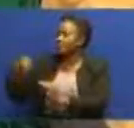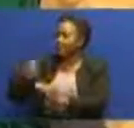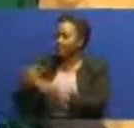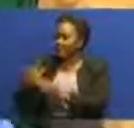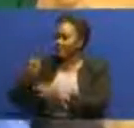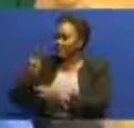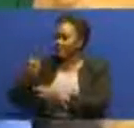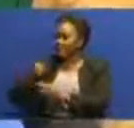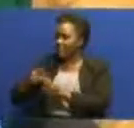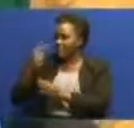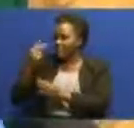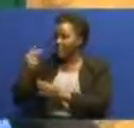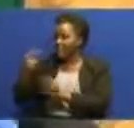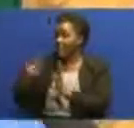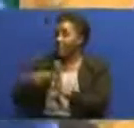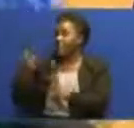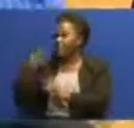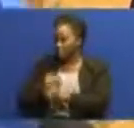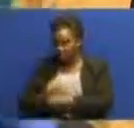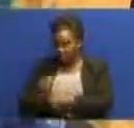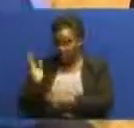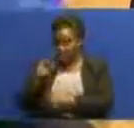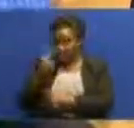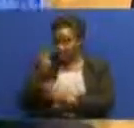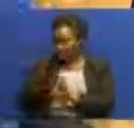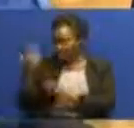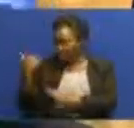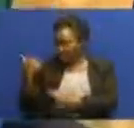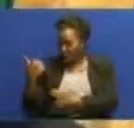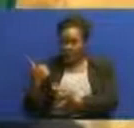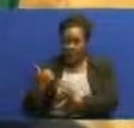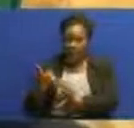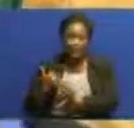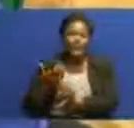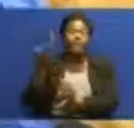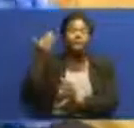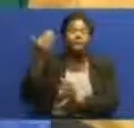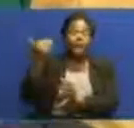kwa siku tatu zilizopita na siku zilizopita tunikuwa na zaidi ya mege watimi ataku.